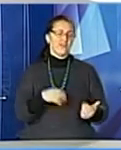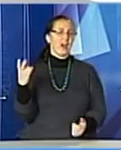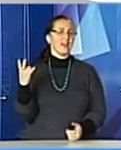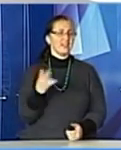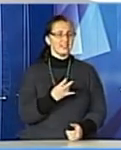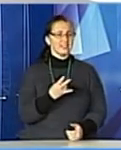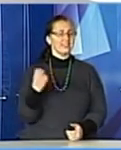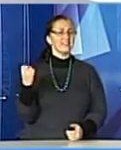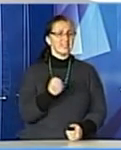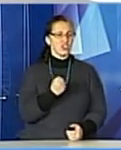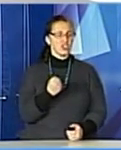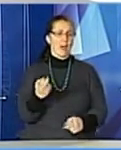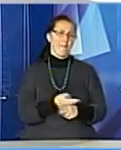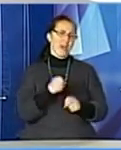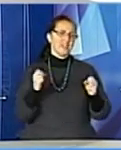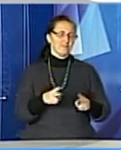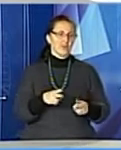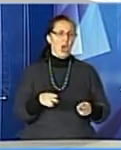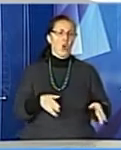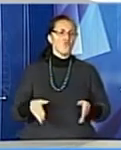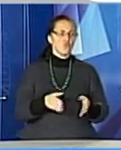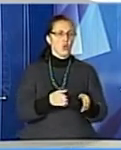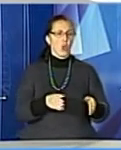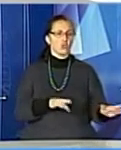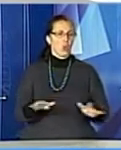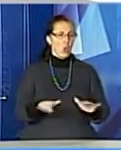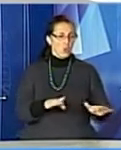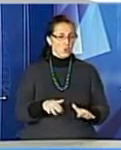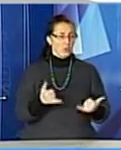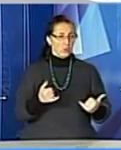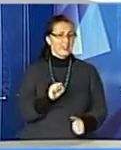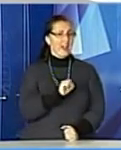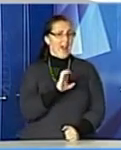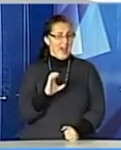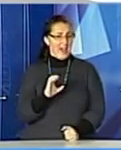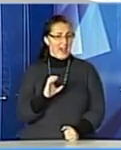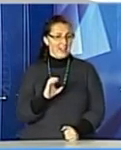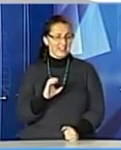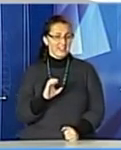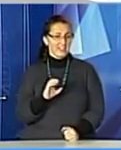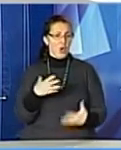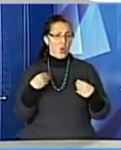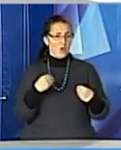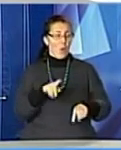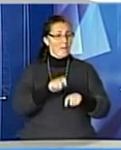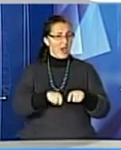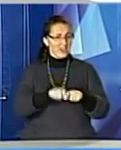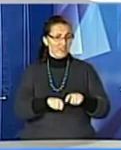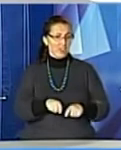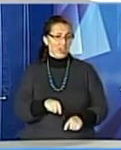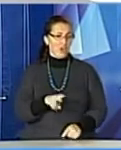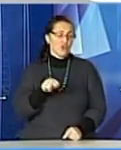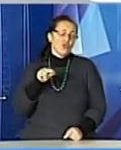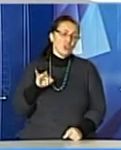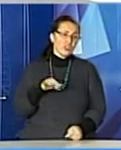безпеки дорожнього руху. Сьогодні на одній із автостанцій міста перевіряли громадський транспорт та інспектували, чи дотримуються